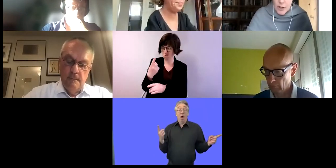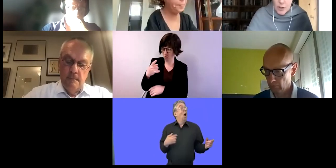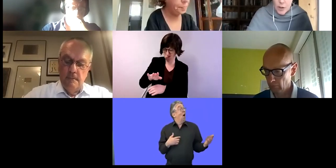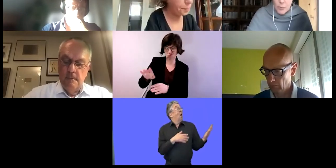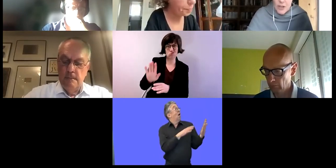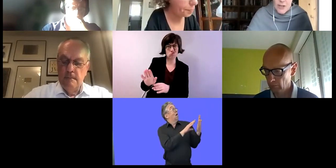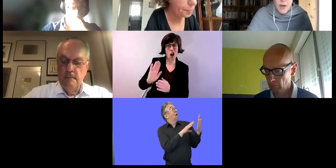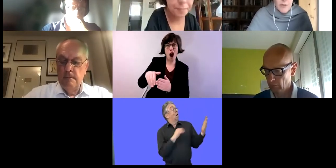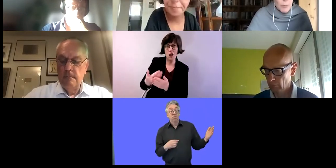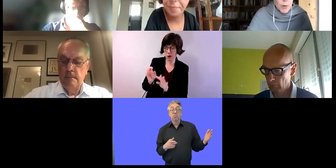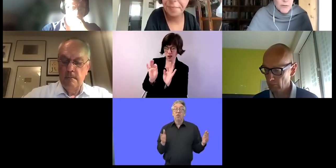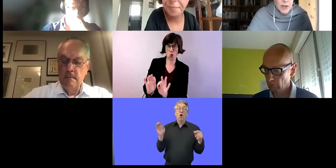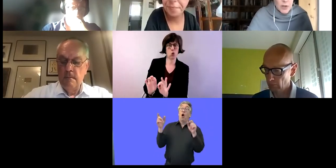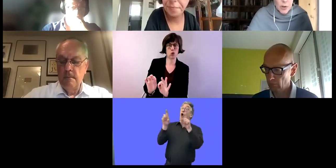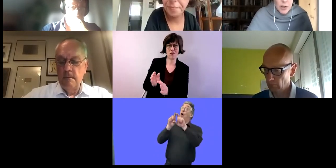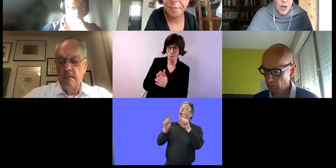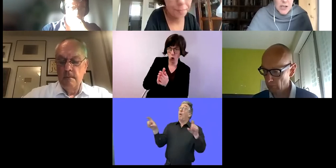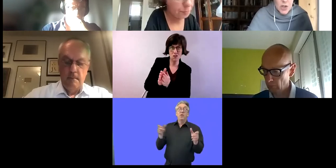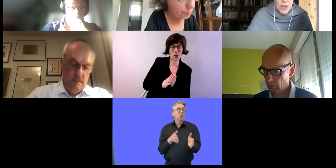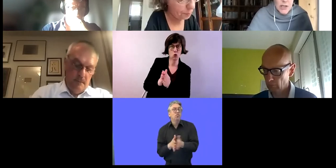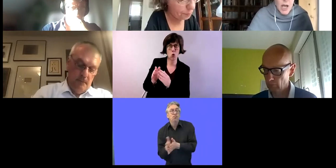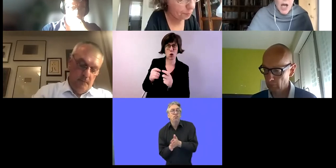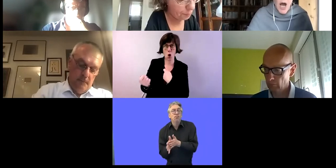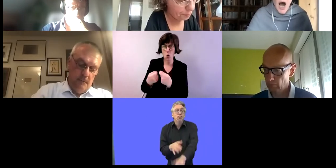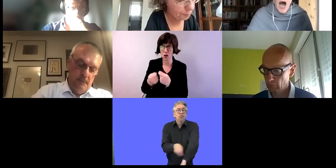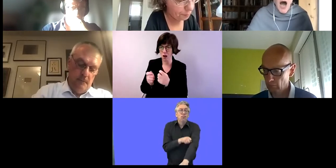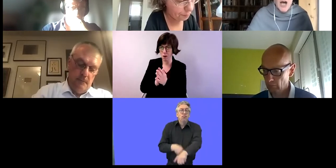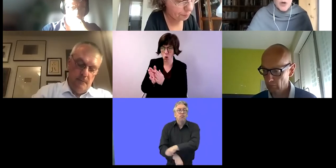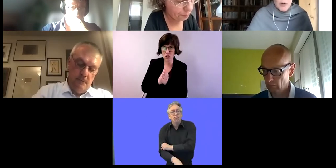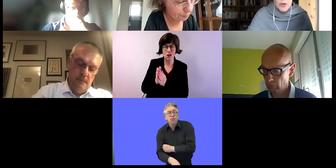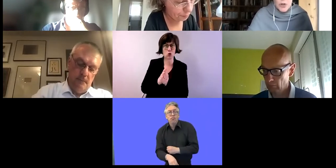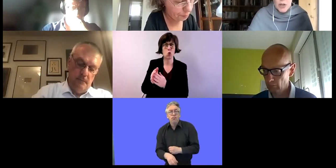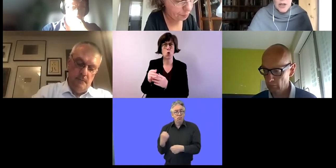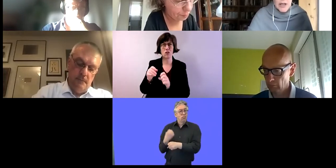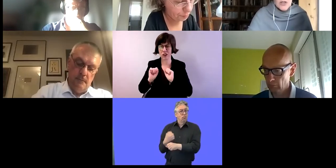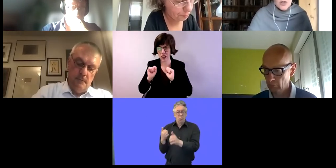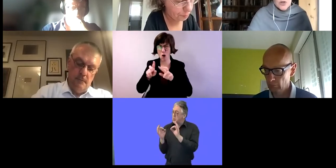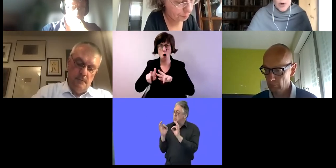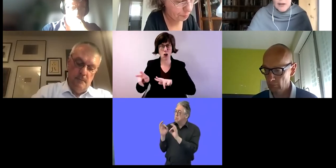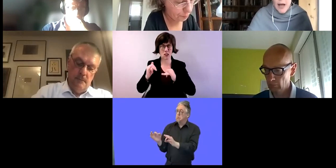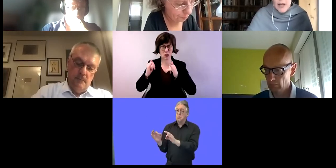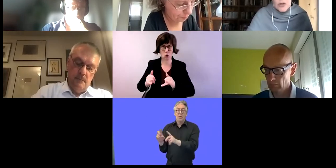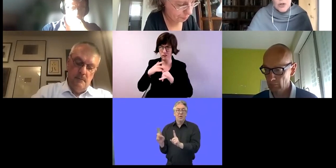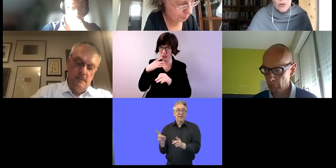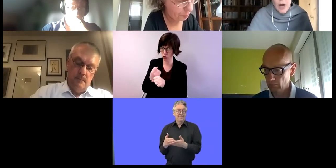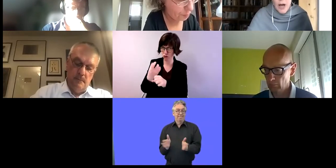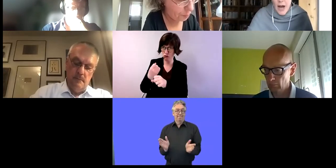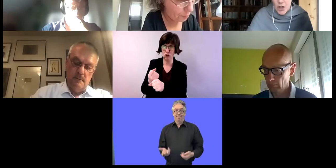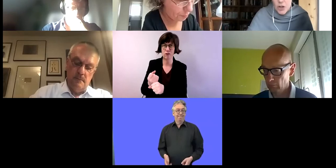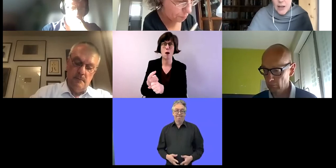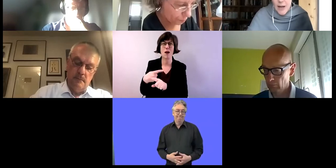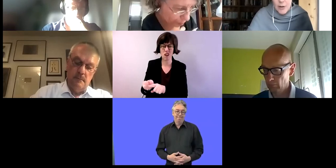Anbieter oder sehr motivierte Unternehmen oder sehr motivierte Organisationen viel erreichen. Aber da, wo wir